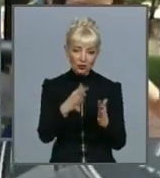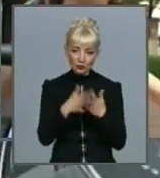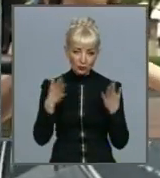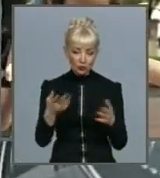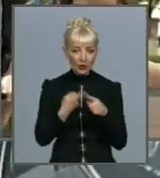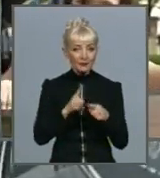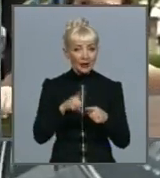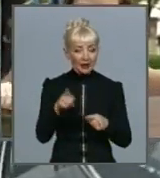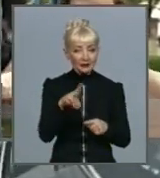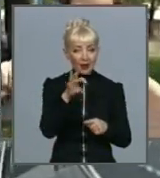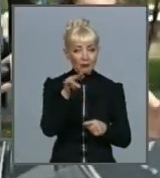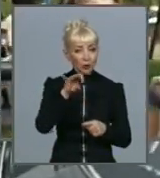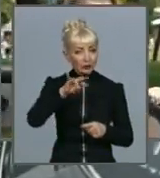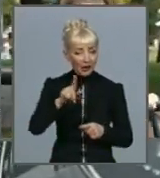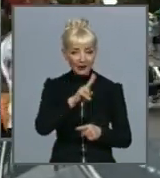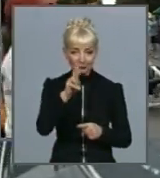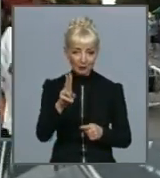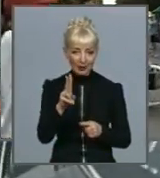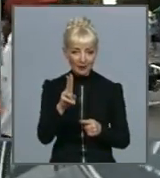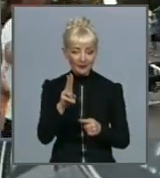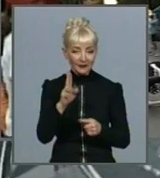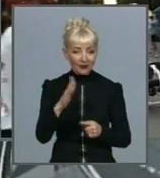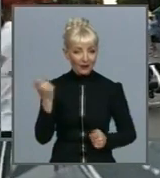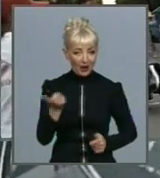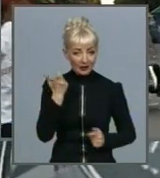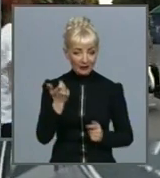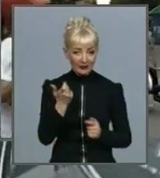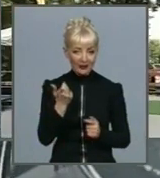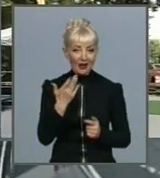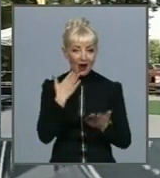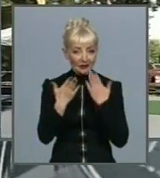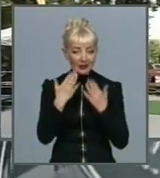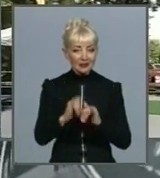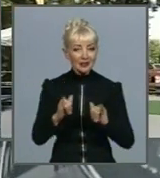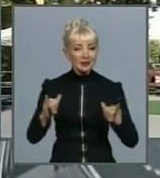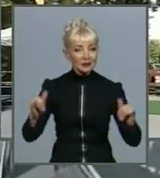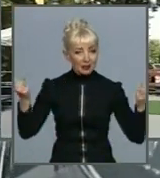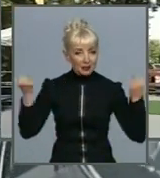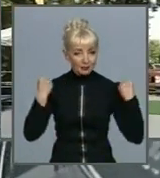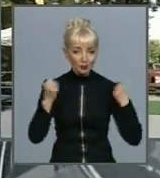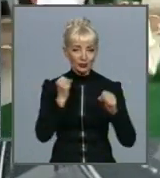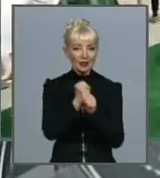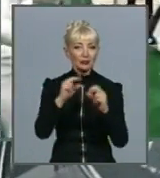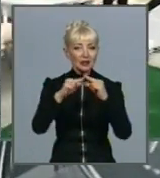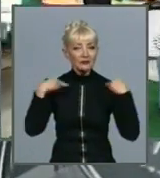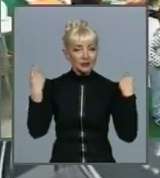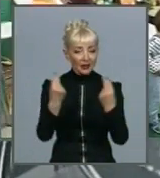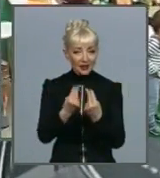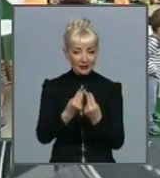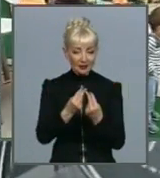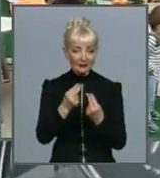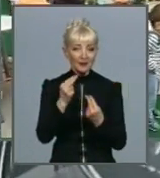у місті Харкові, стосовно розвитку спорту, роботи з федераціями, роботи з